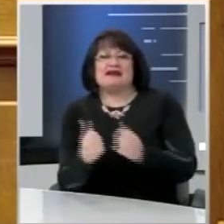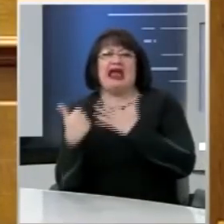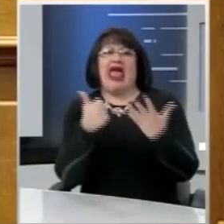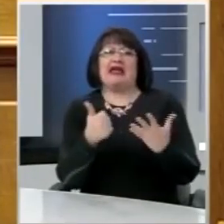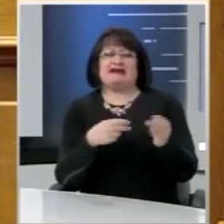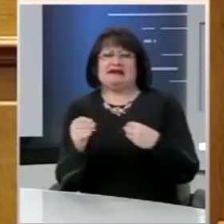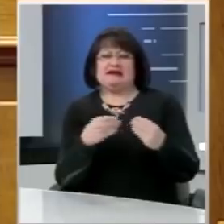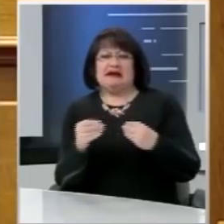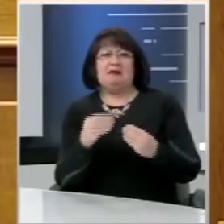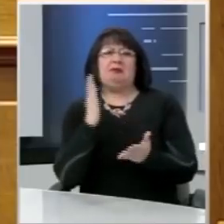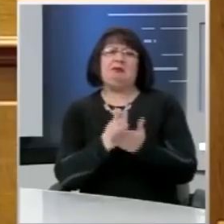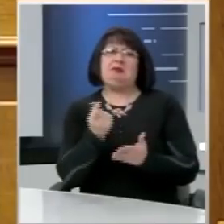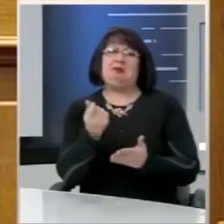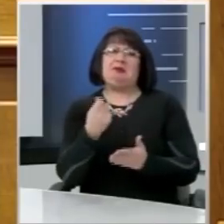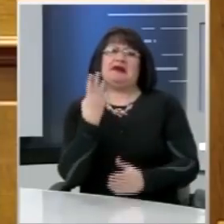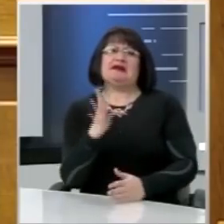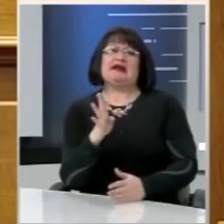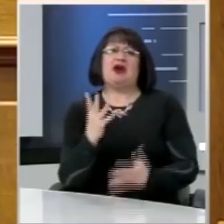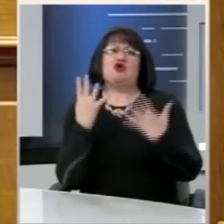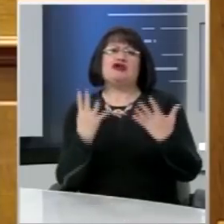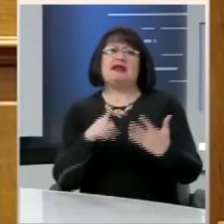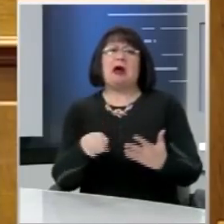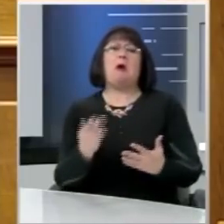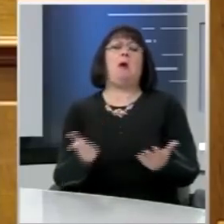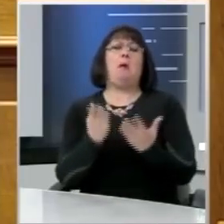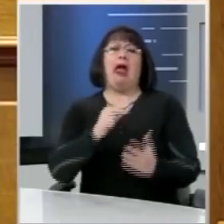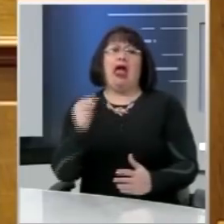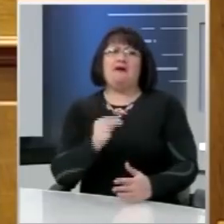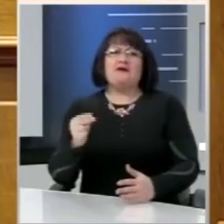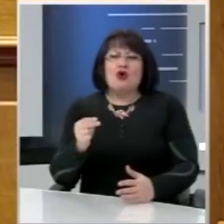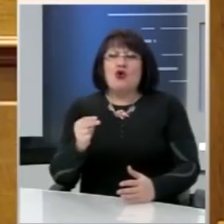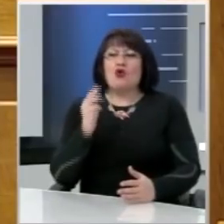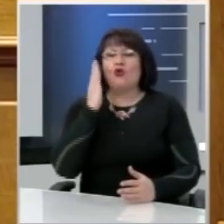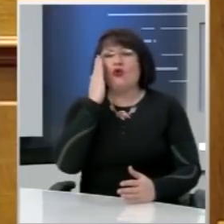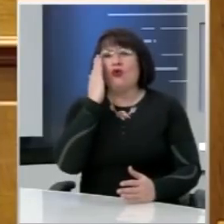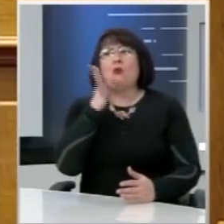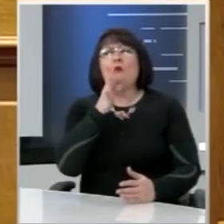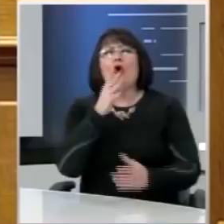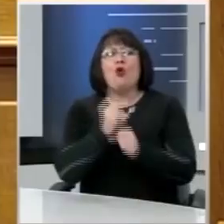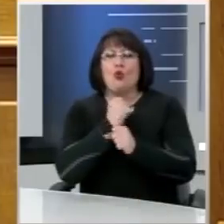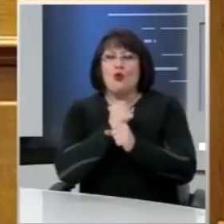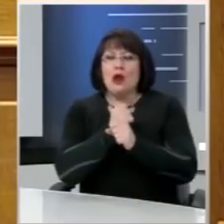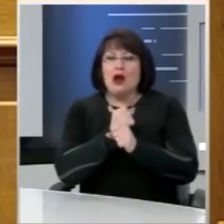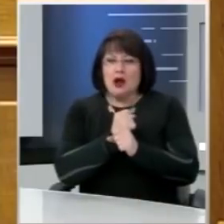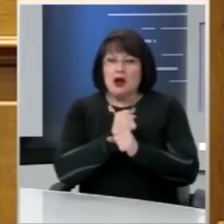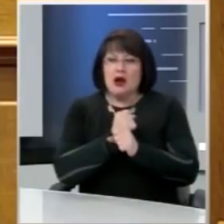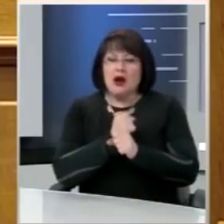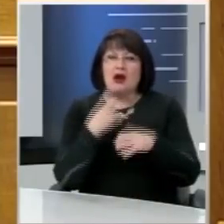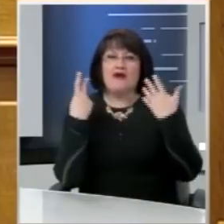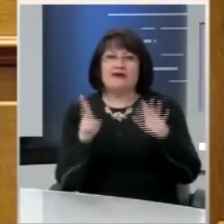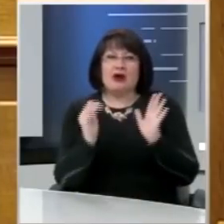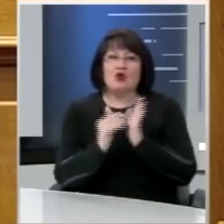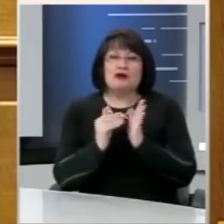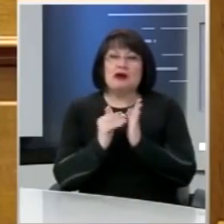ένας μέσος μισθός 409 ακόμα κάτι ευρώ για τη μερική απασχόληση που αφορά πλέον 700